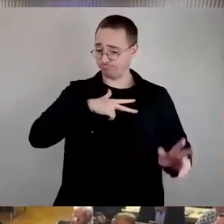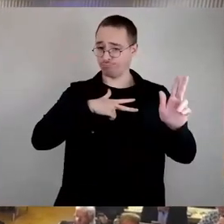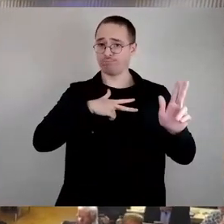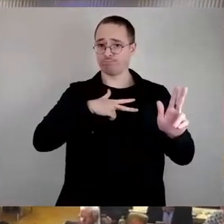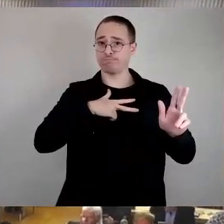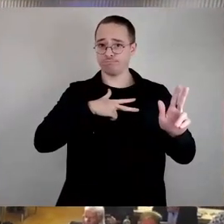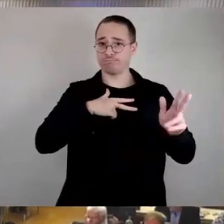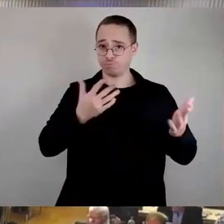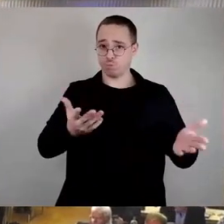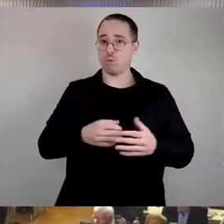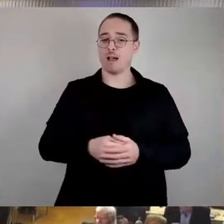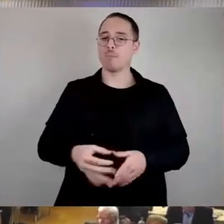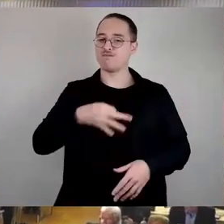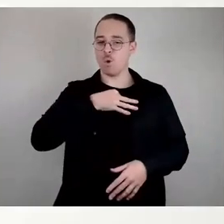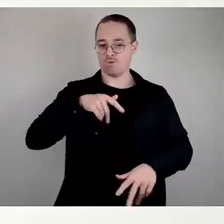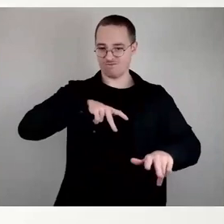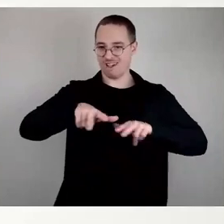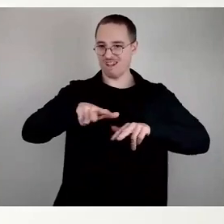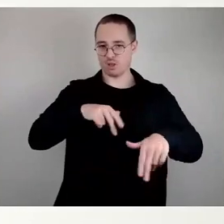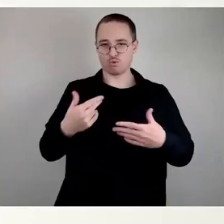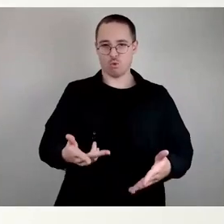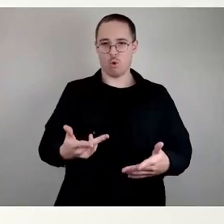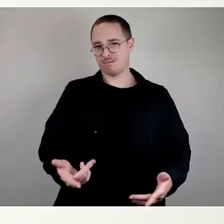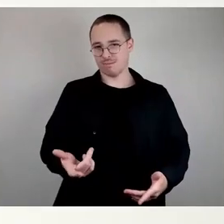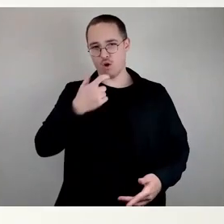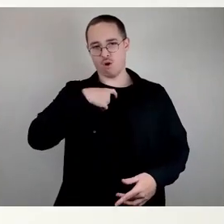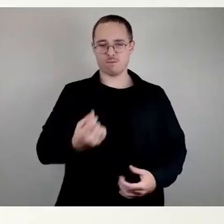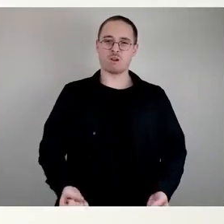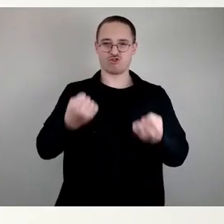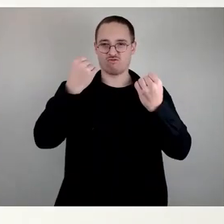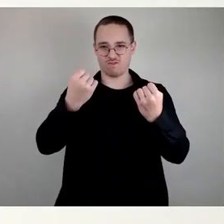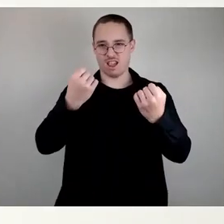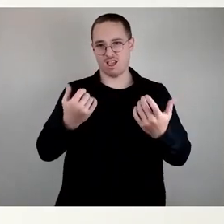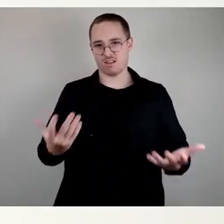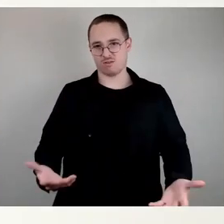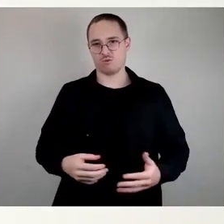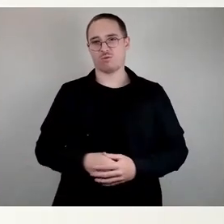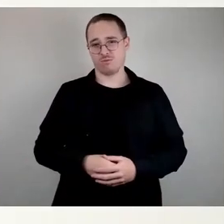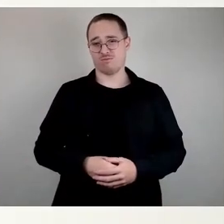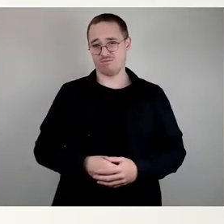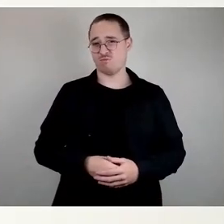einfacher, für uns als Verwaltung beziehungsweise für politische Entscheidungsräume viel, viel schwerer.